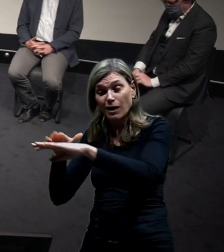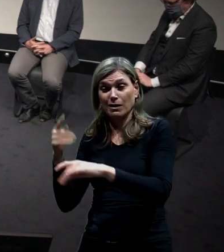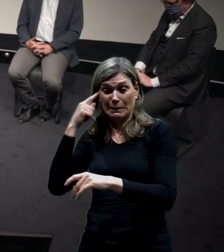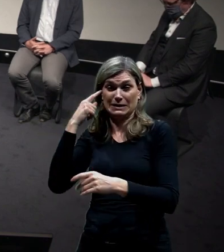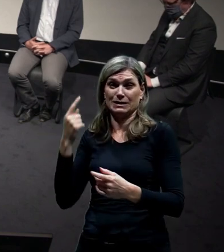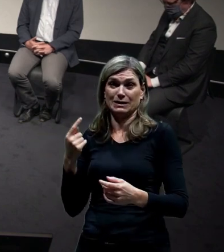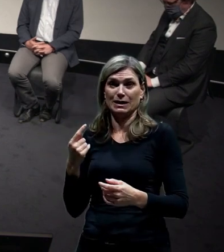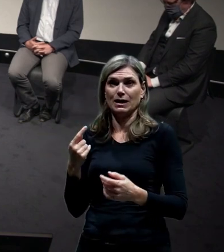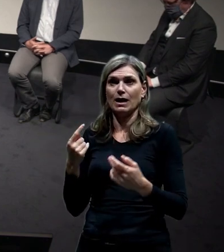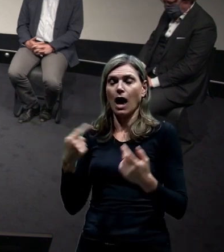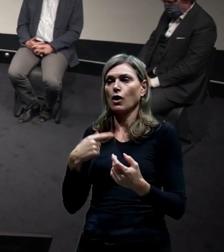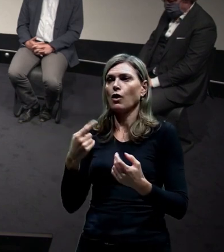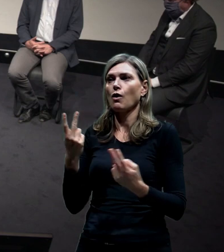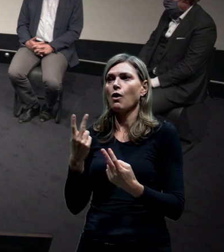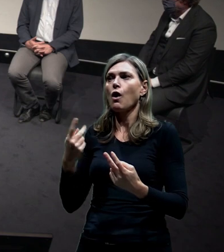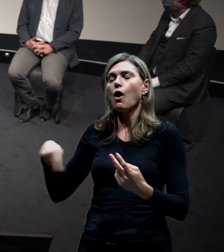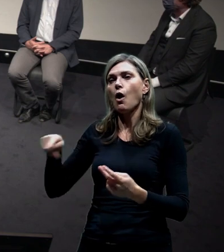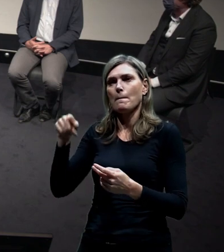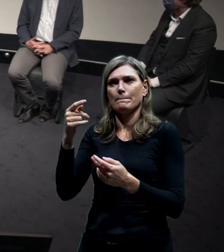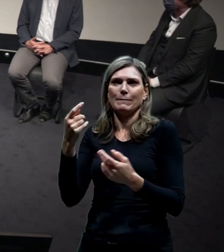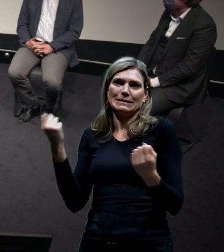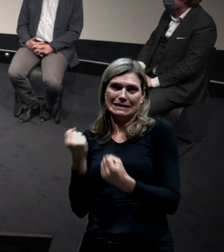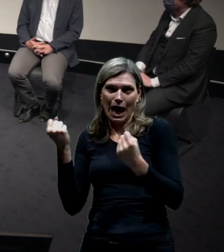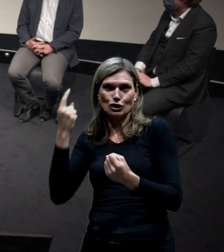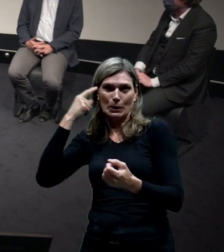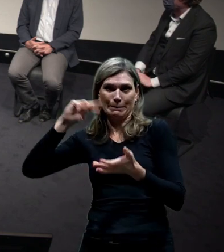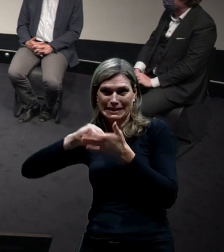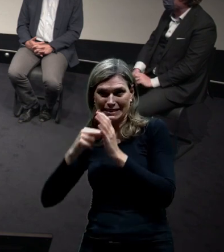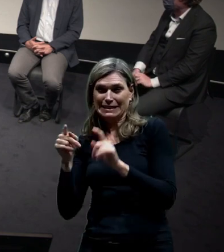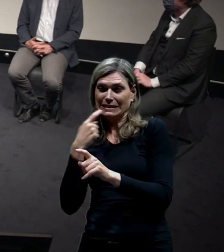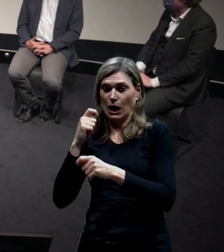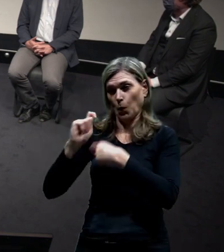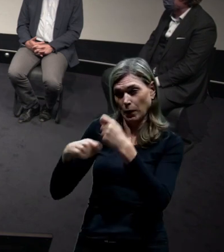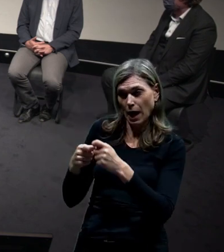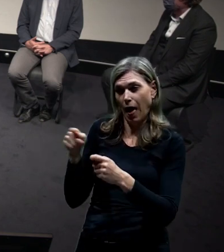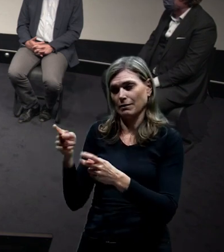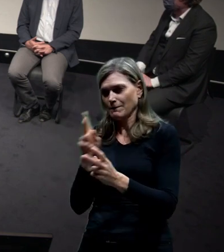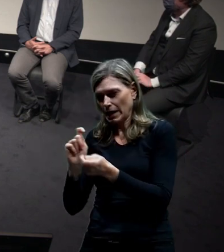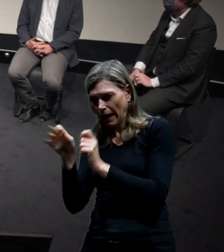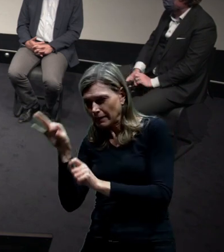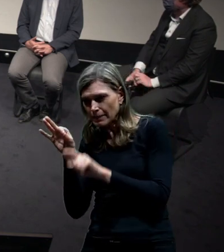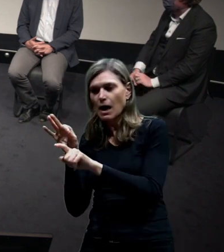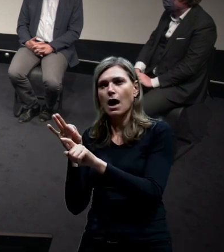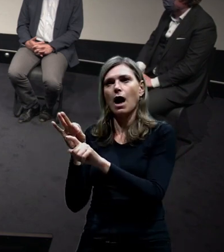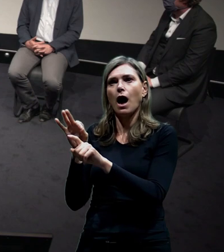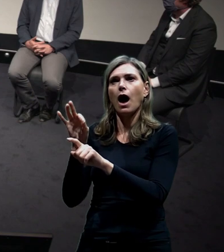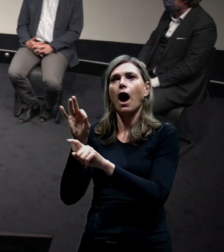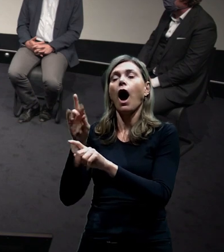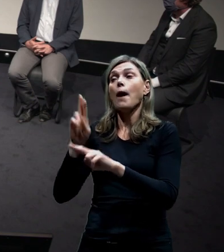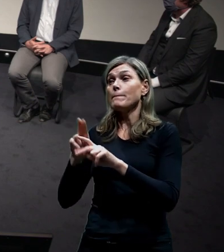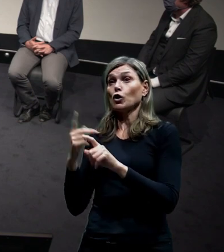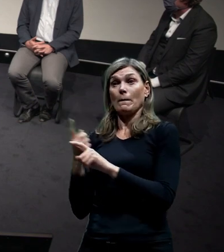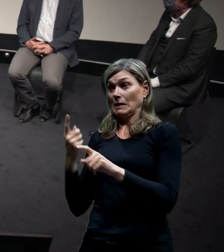do toho vkládáme, do toho modelu velikánsky intenzity, který třeba tím, že vlastně se budou zase investovat